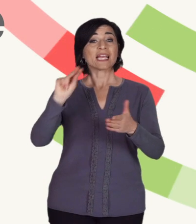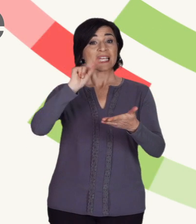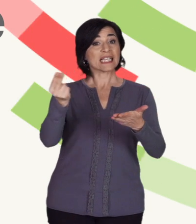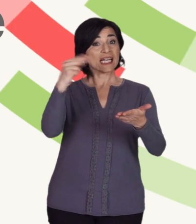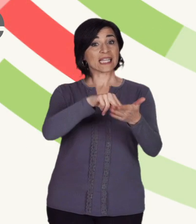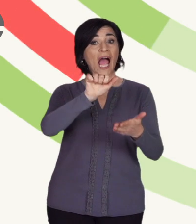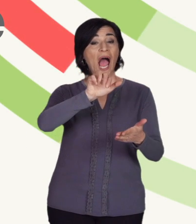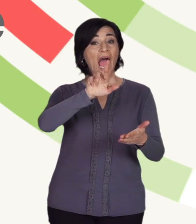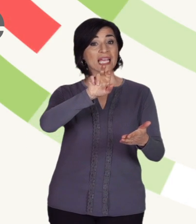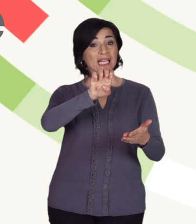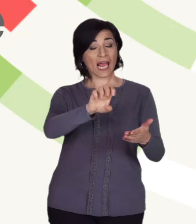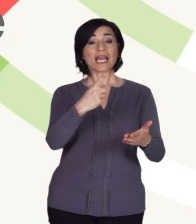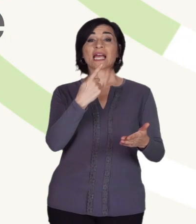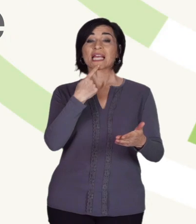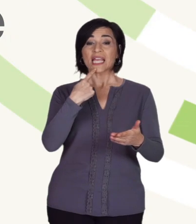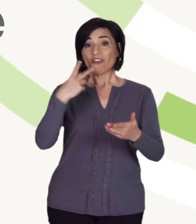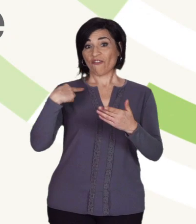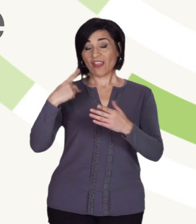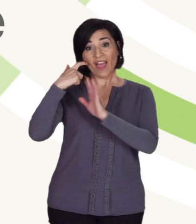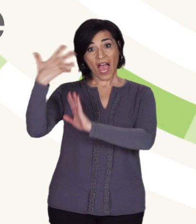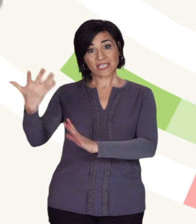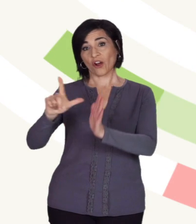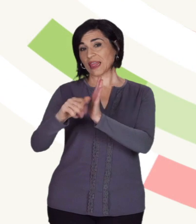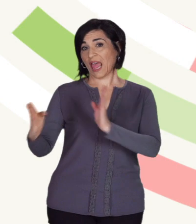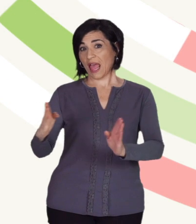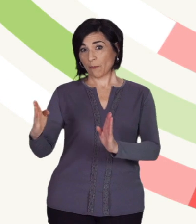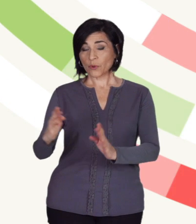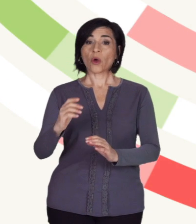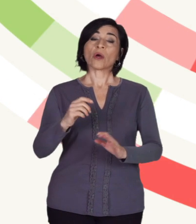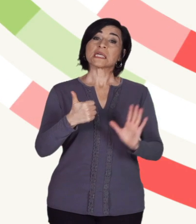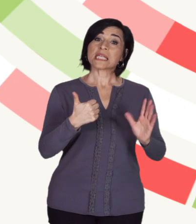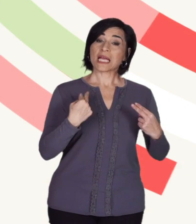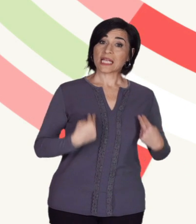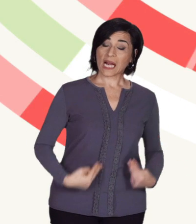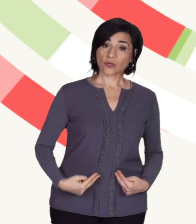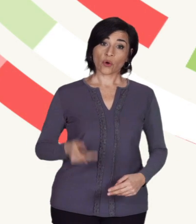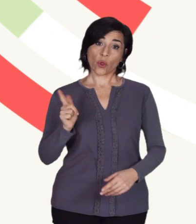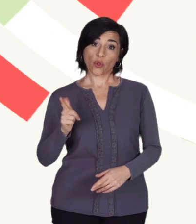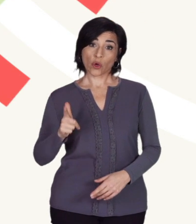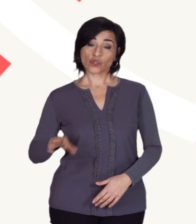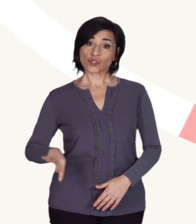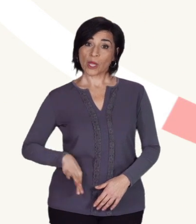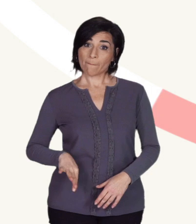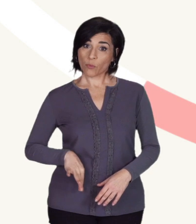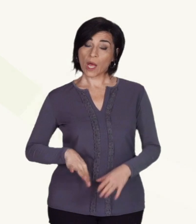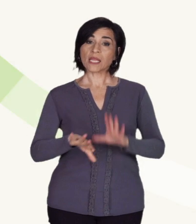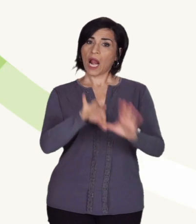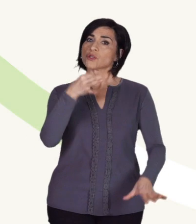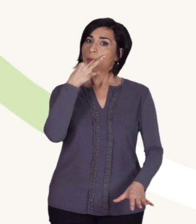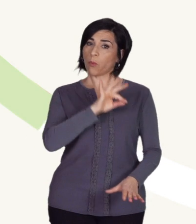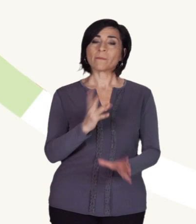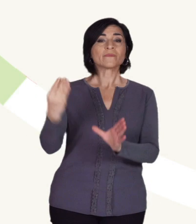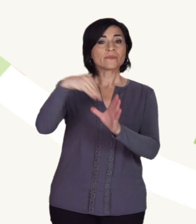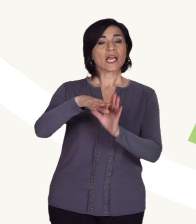all'Aire e quelli temporaneamente all'estero, possono eleggere sei senatori e dodici deputati nell